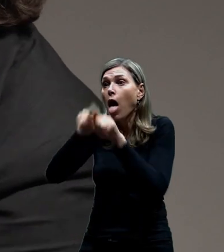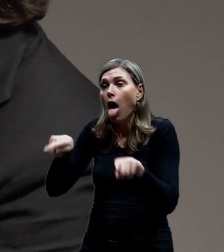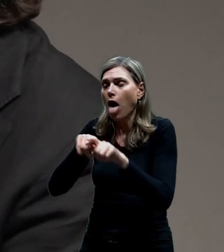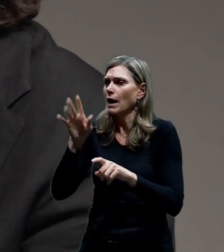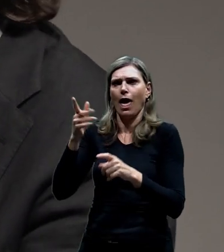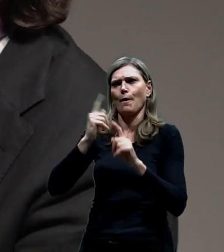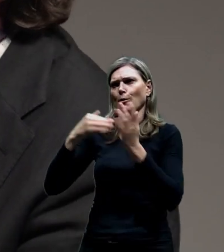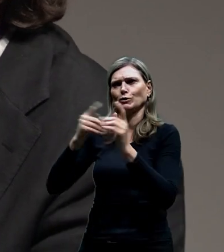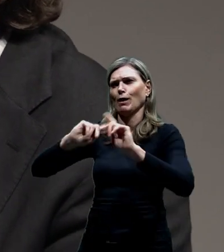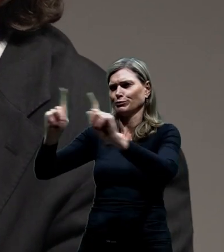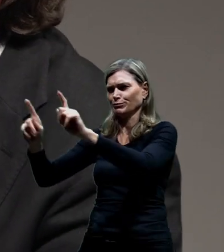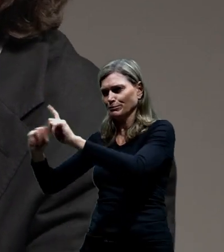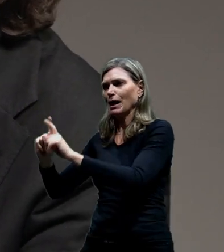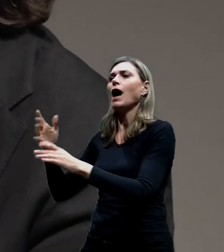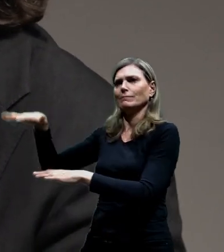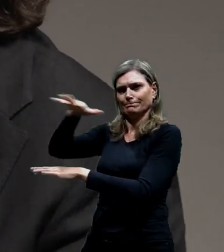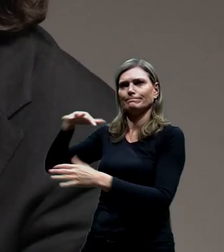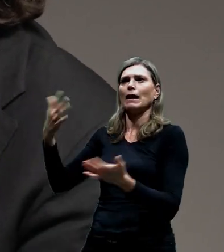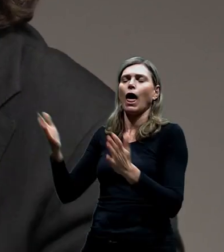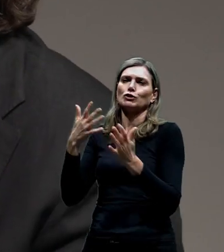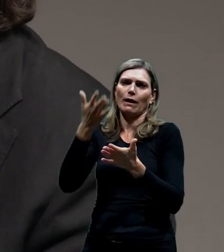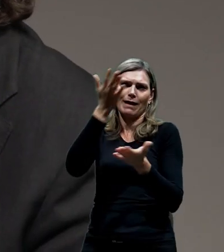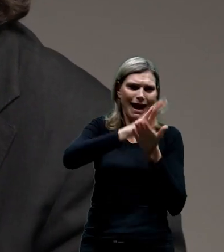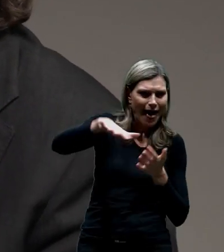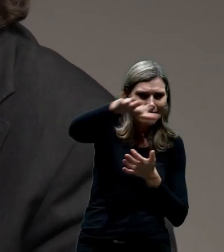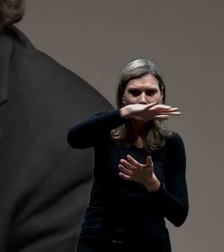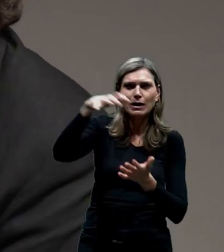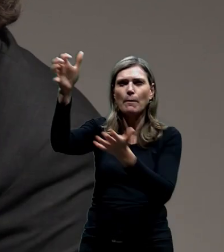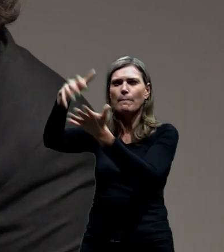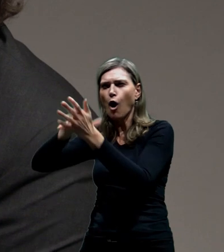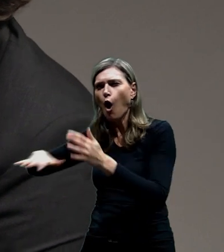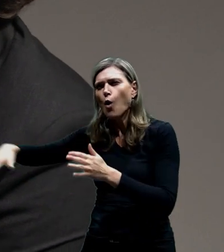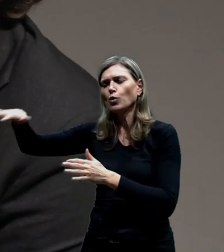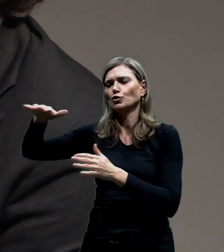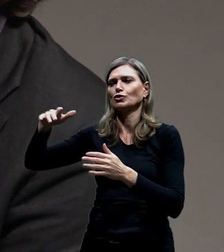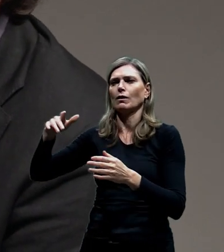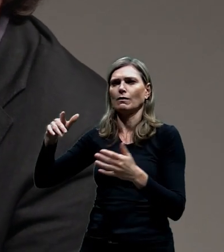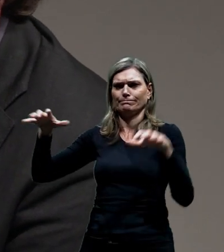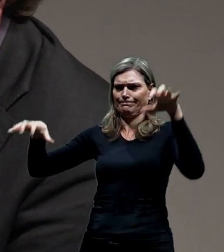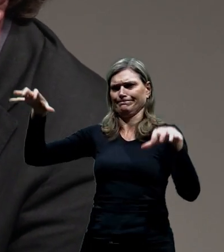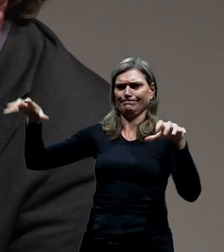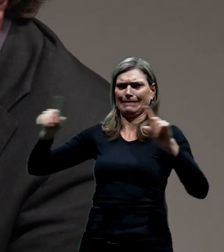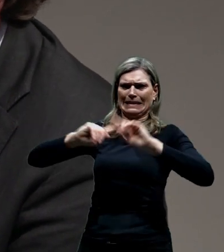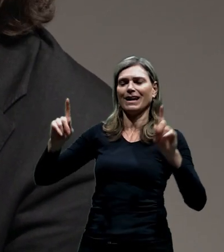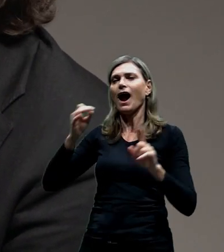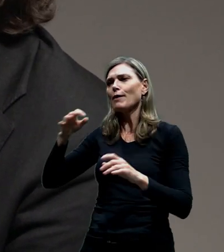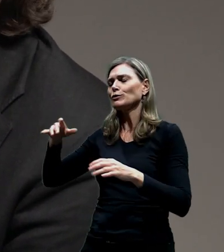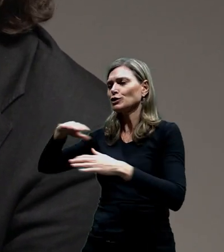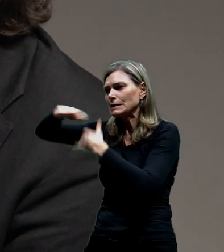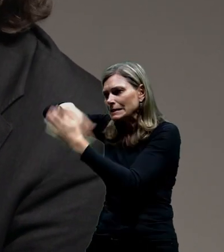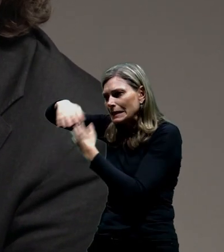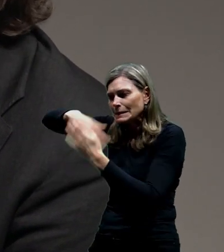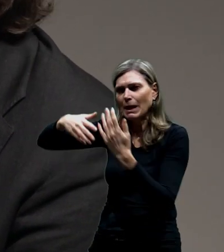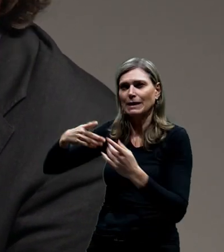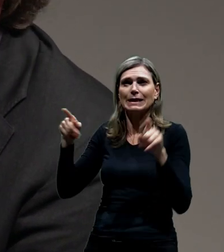poušť a někde uprostředíte ta džungle, kde je všechno. Stejně je to s bydlením, to